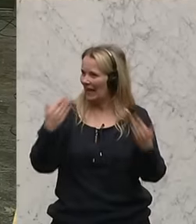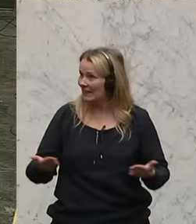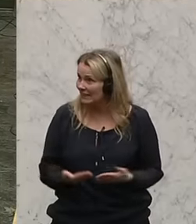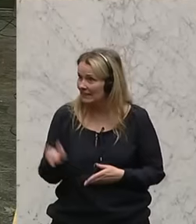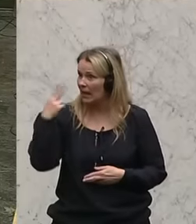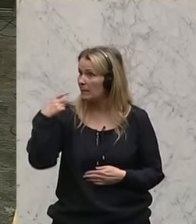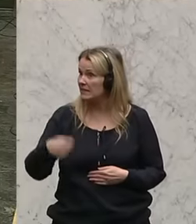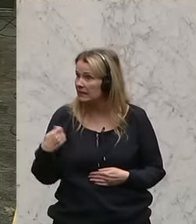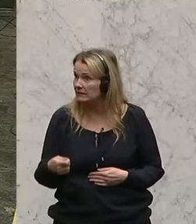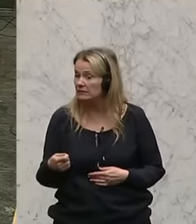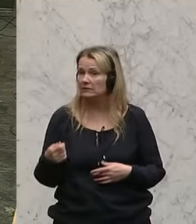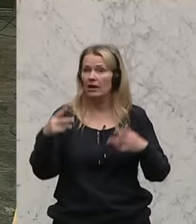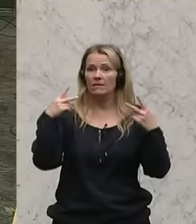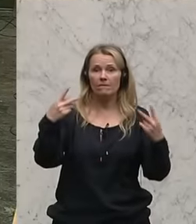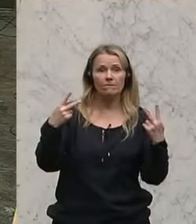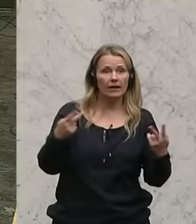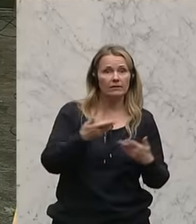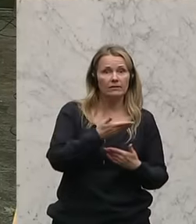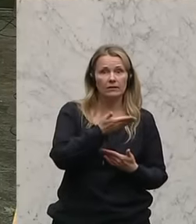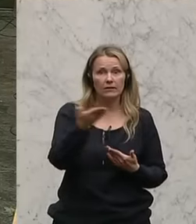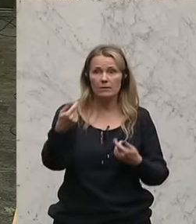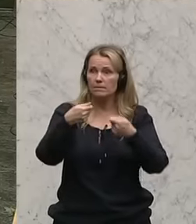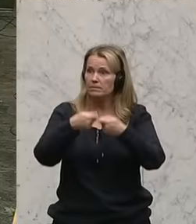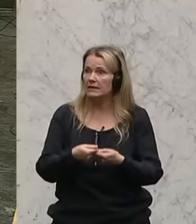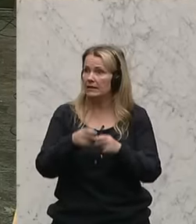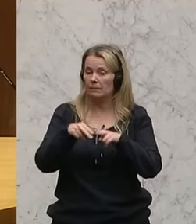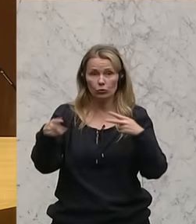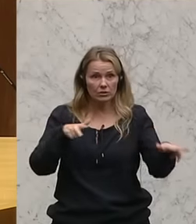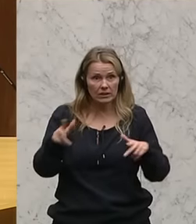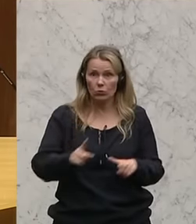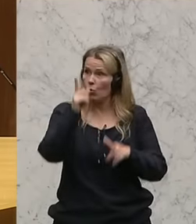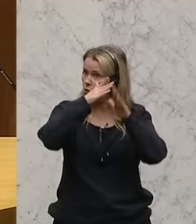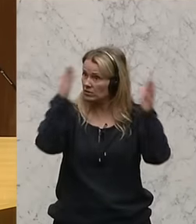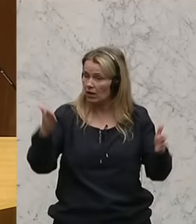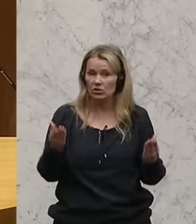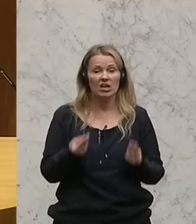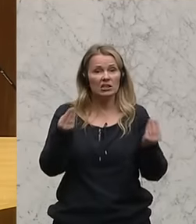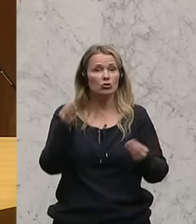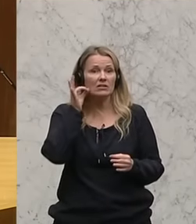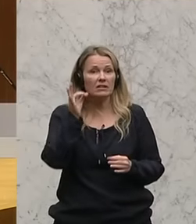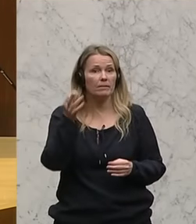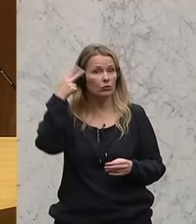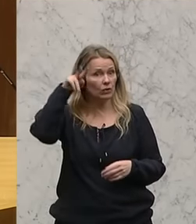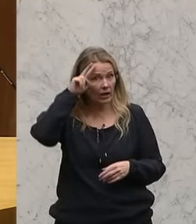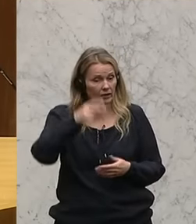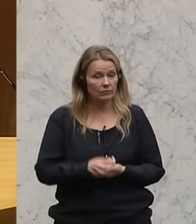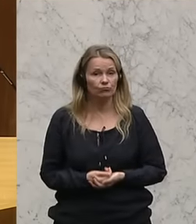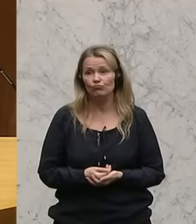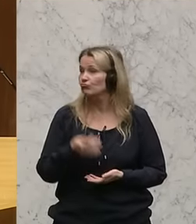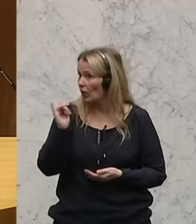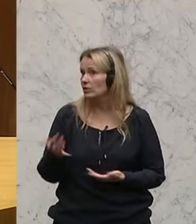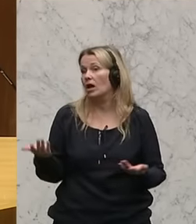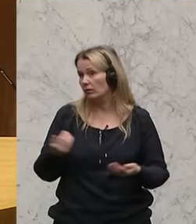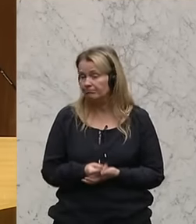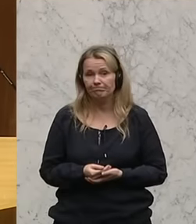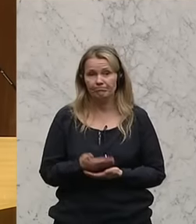Herr Präsident, werte Mitglieder der Bundesregierung, Hohes Haus, geschätzte Damen und Herren. Ja,